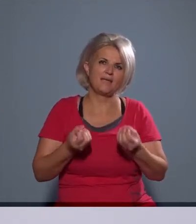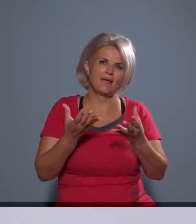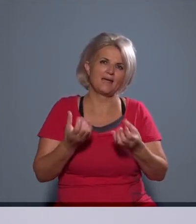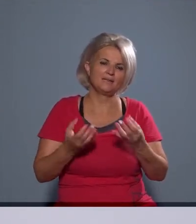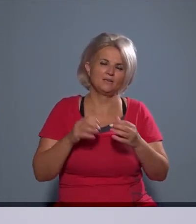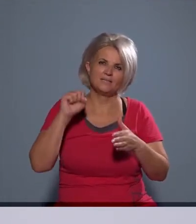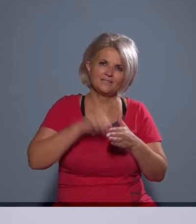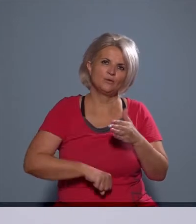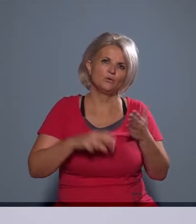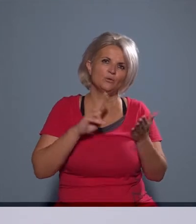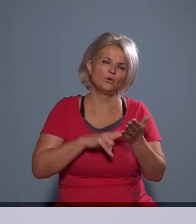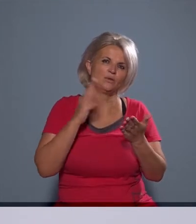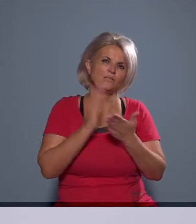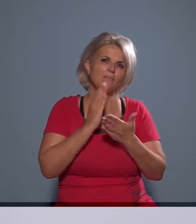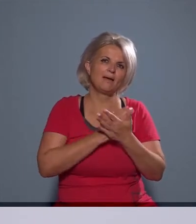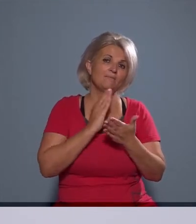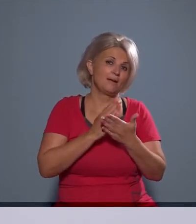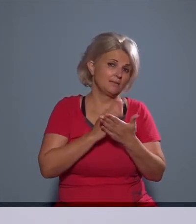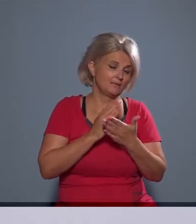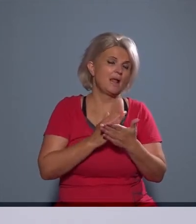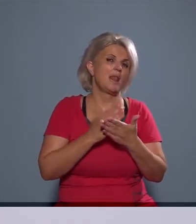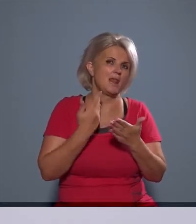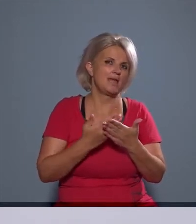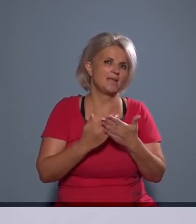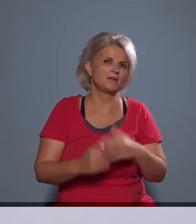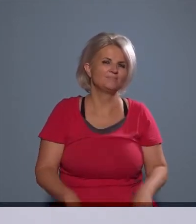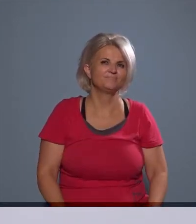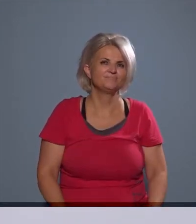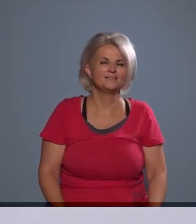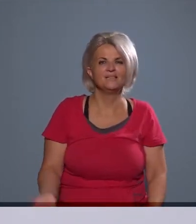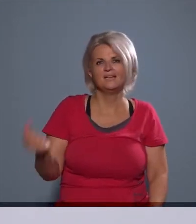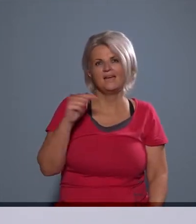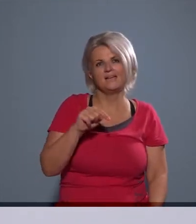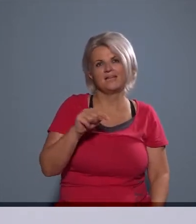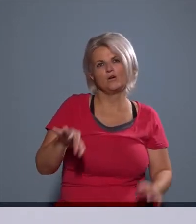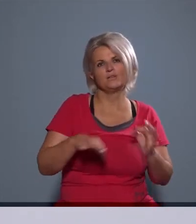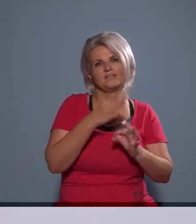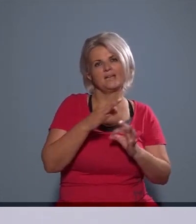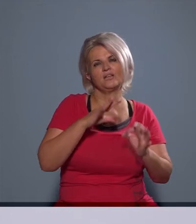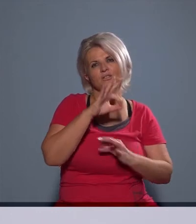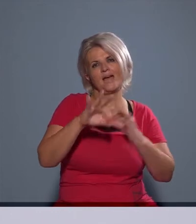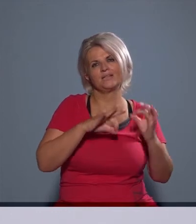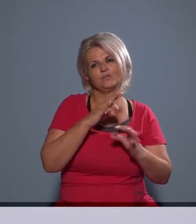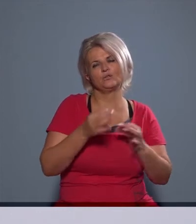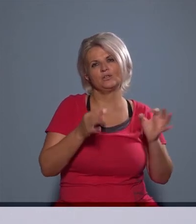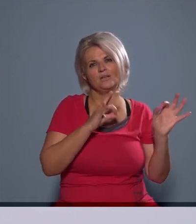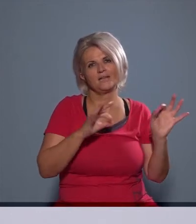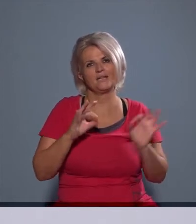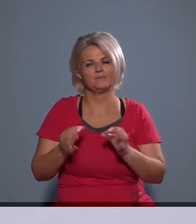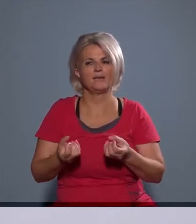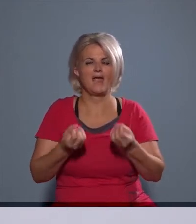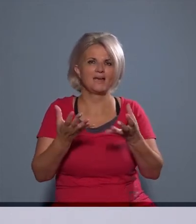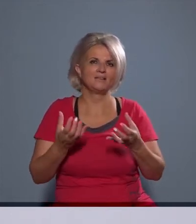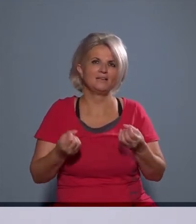eljárásában, hogy ennek a szigorú jogszamályi feltételé fennállnak. Azt is el kell mondani, ugyanakkor, hogy ezek a zen és táncos rendezvények, vagy